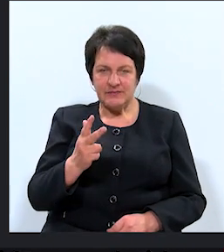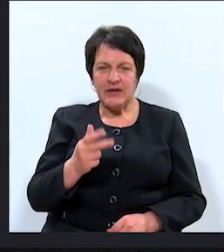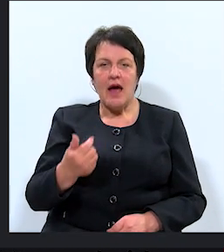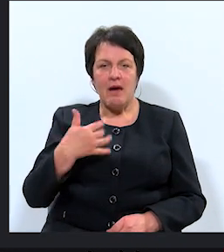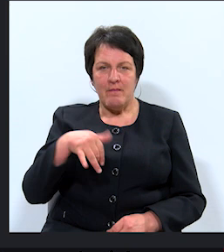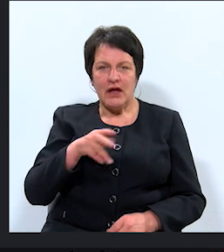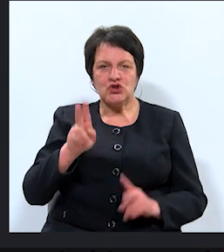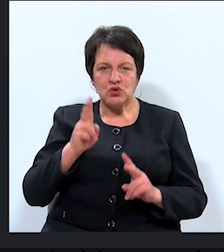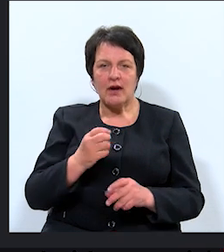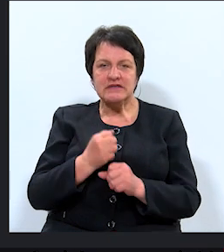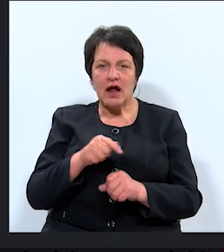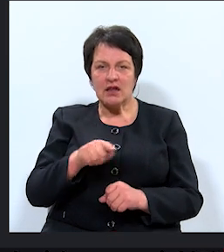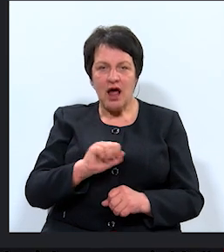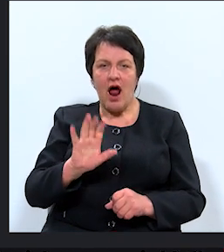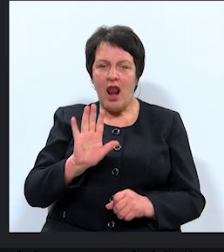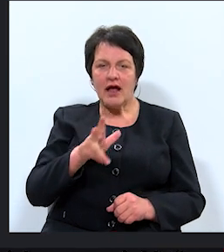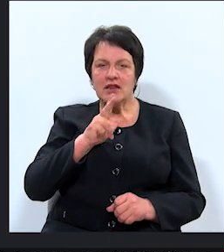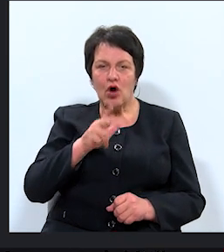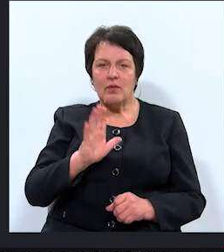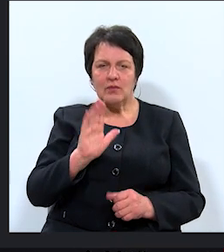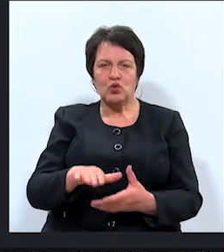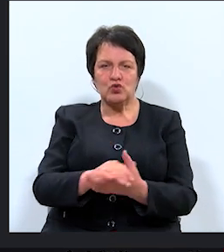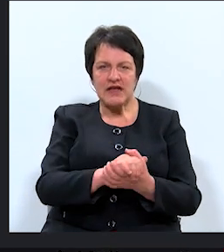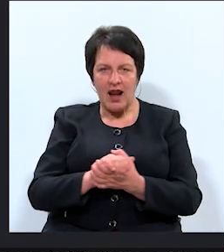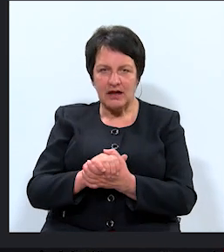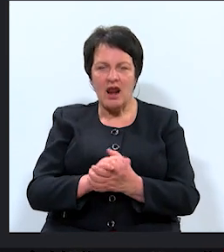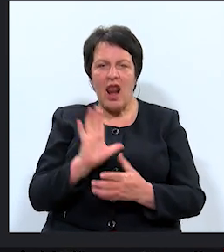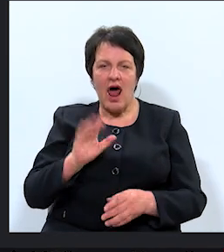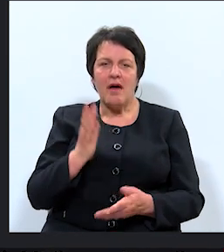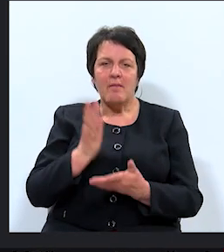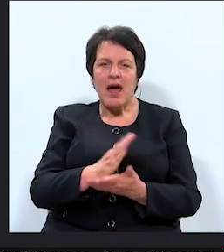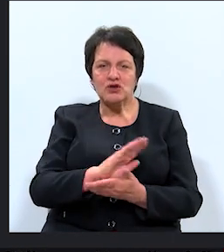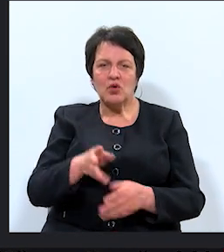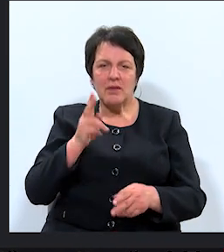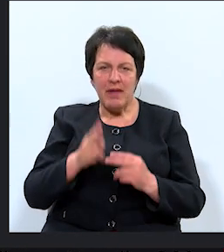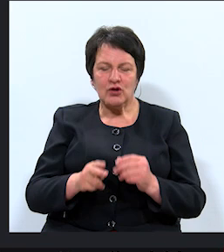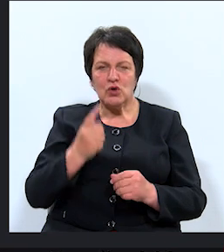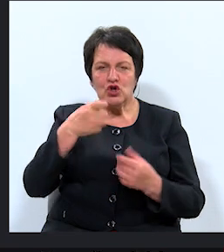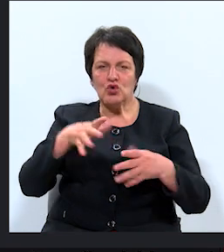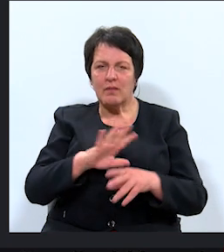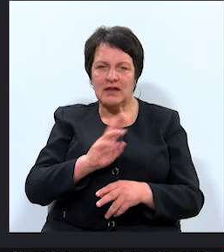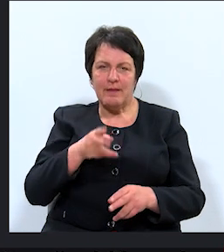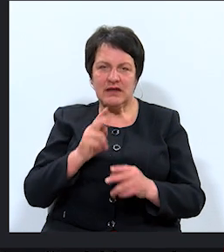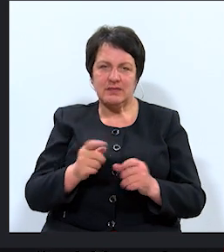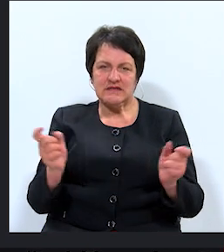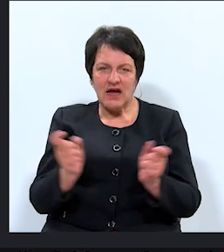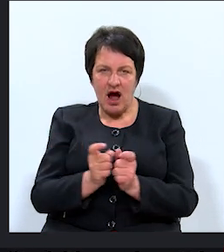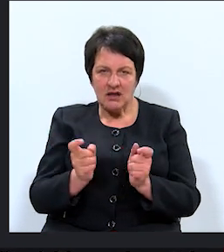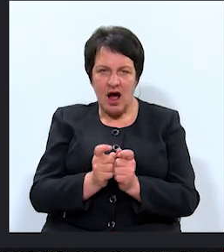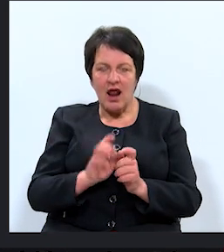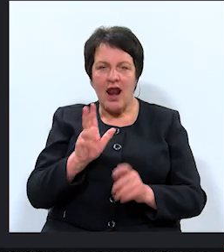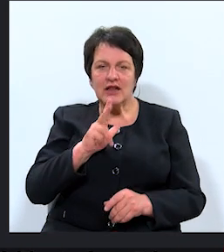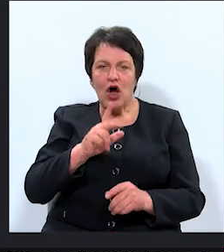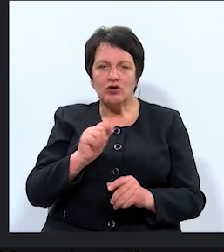strādāt tā, lai Daugavpils būtu saliedēta, lai beidzot beigtos domē nebeidzamie skandāli, lai Daugavpilī